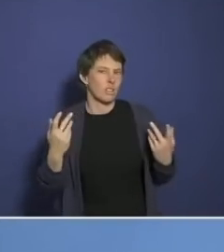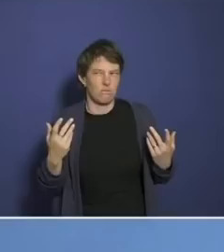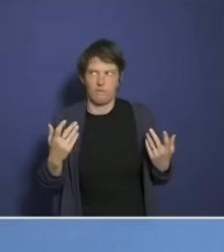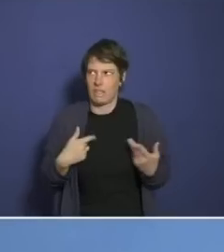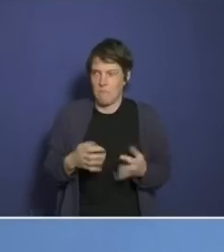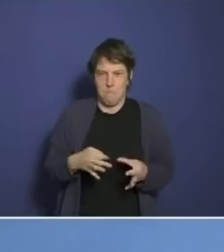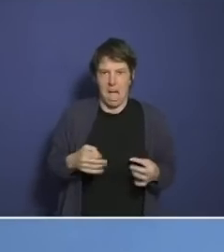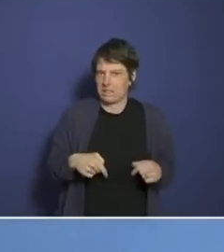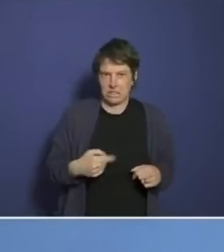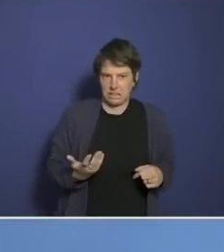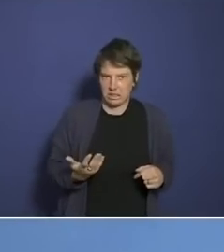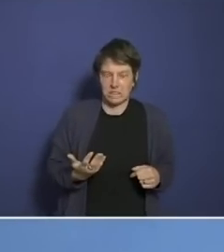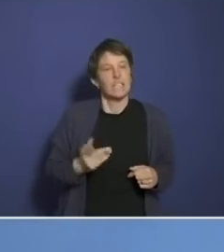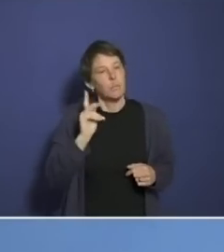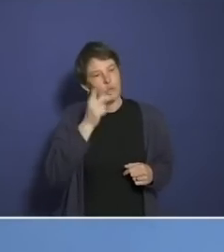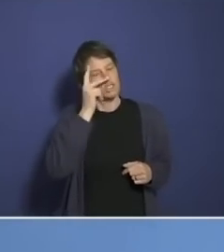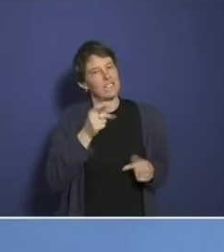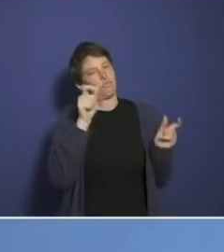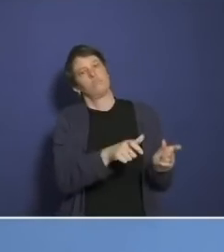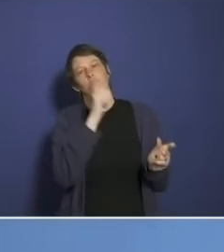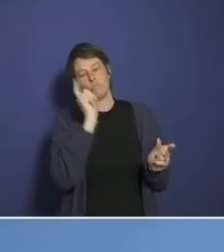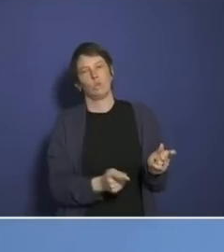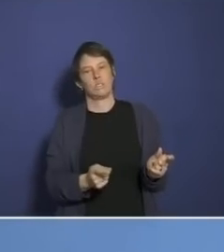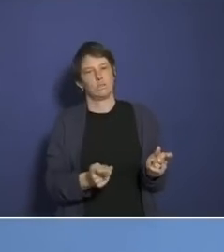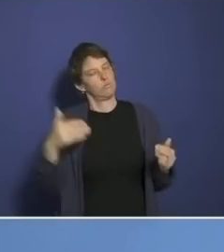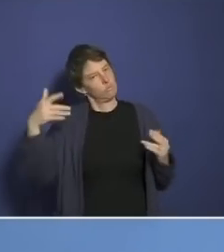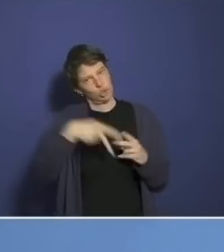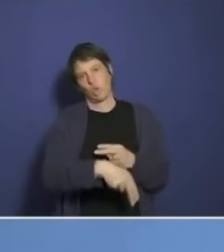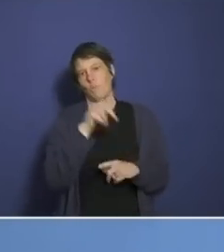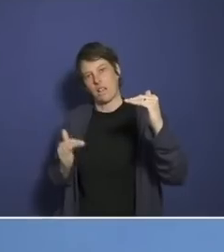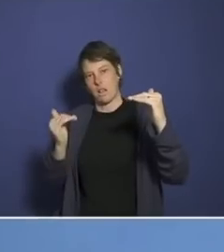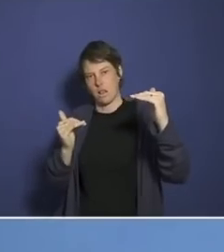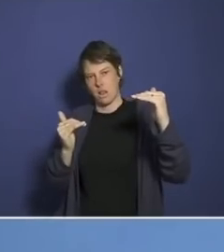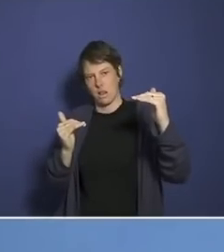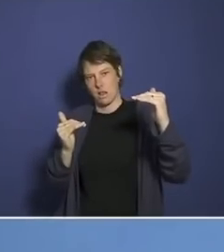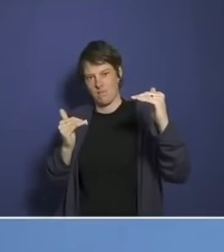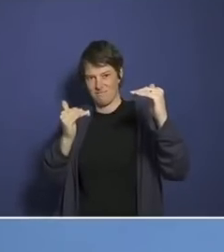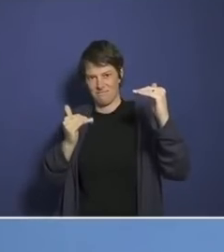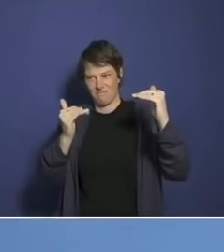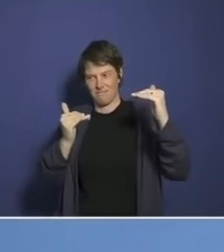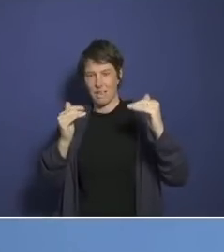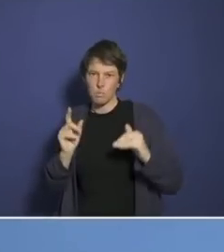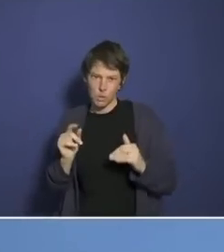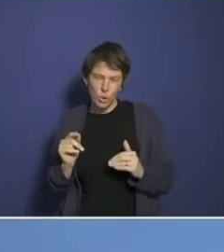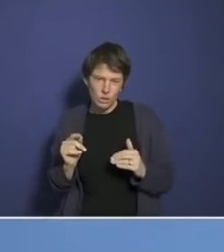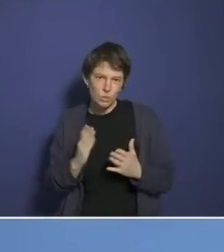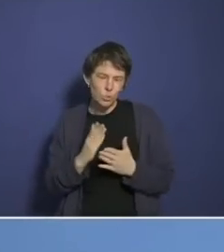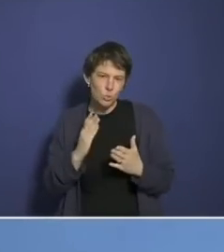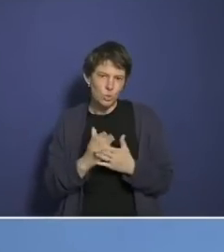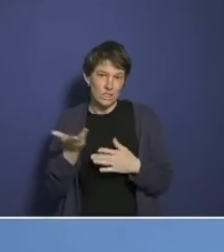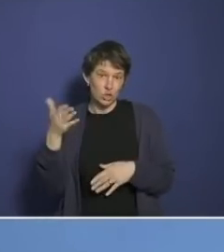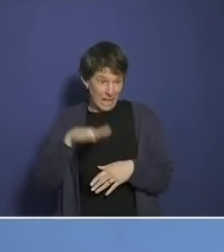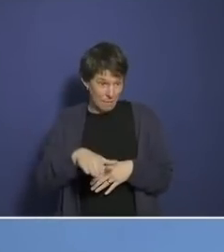kurz die erste Aussage, größer als damals. So wird manipuliert von Herrn Dr. Lauterbach. Und das ist eine höhere Sterblichkeit,